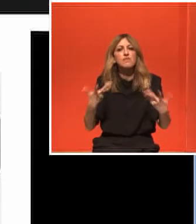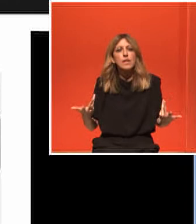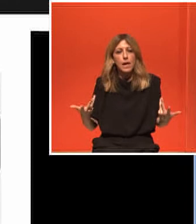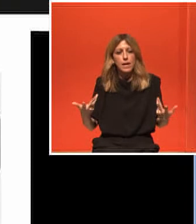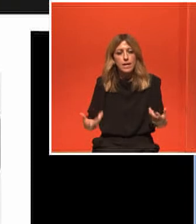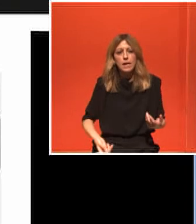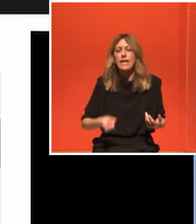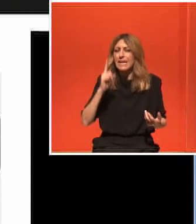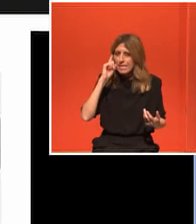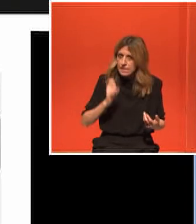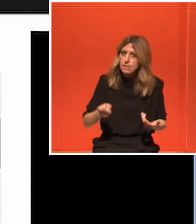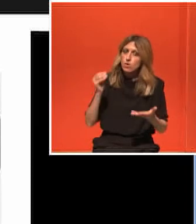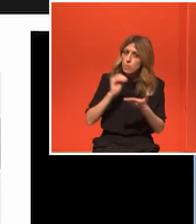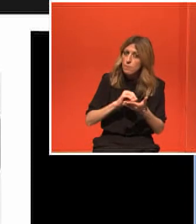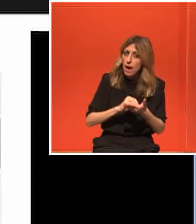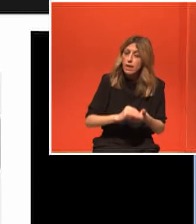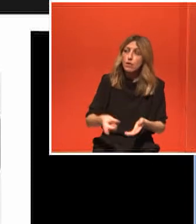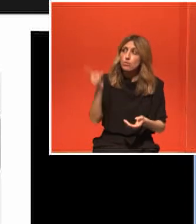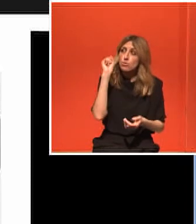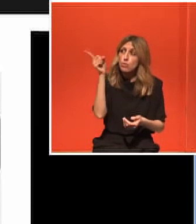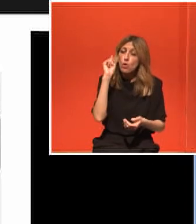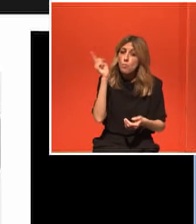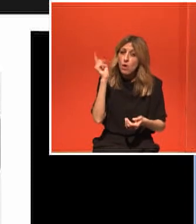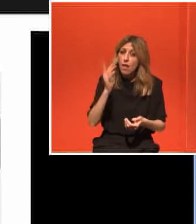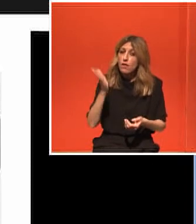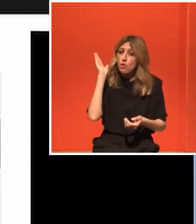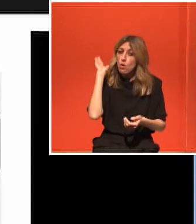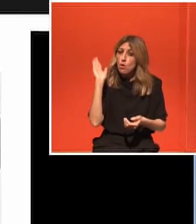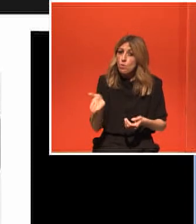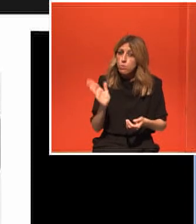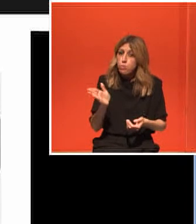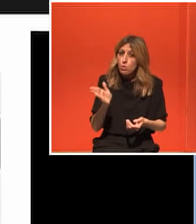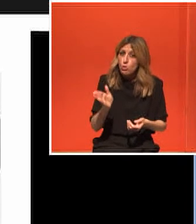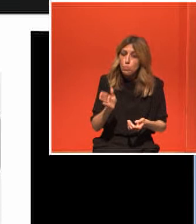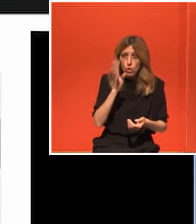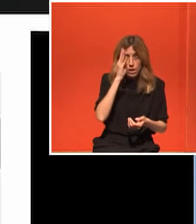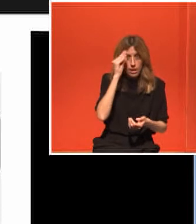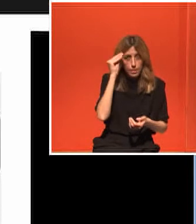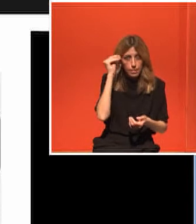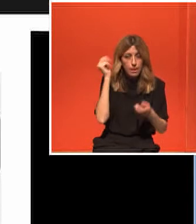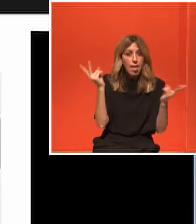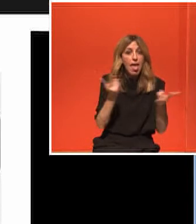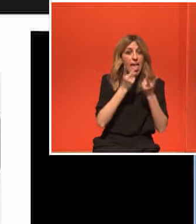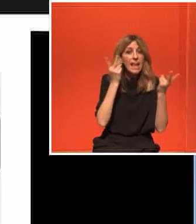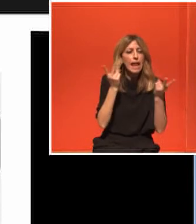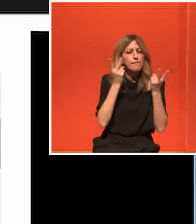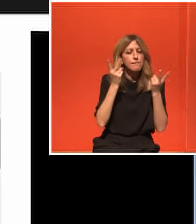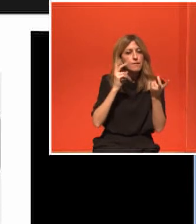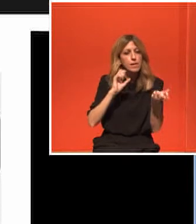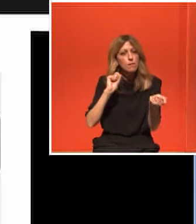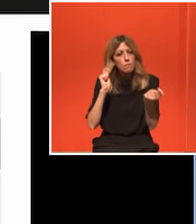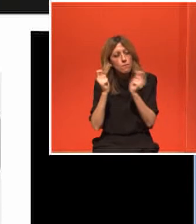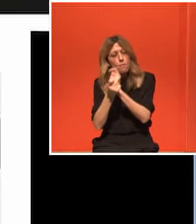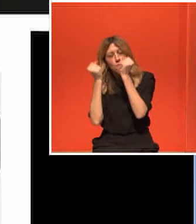θεραπευτική μέθοδος που μπορεί να παρεμποδίσει τη μετάβαση της ήπιας νοητικής έκπτωσης σε άνοια είναι η